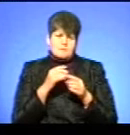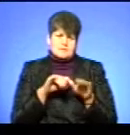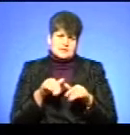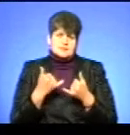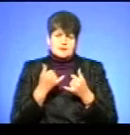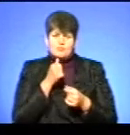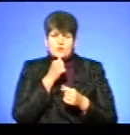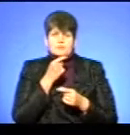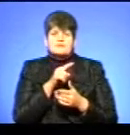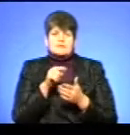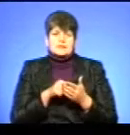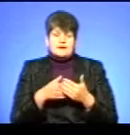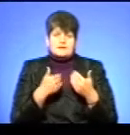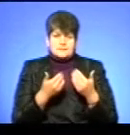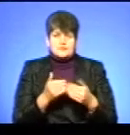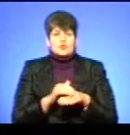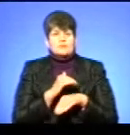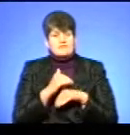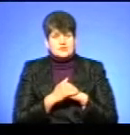спробуємо відповісти на запитання. Доброго вечора.